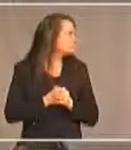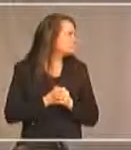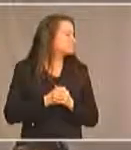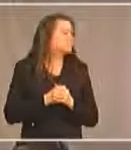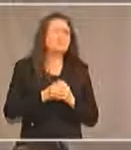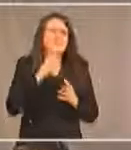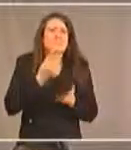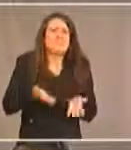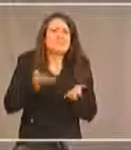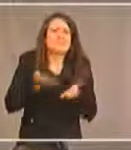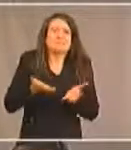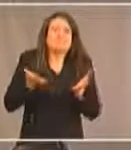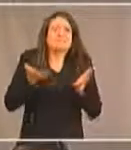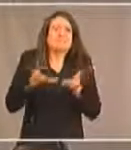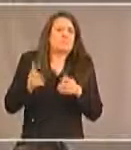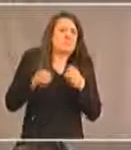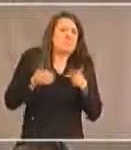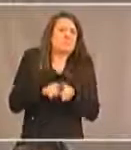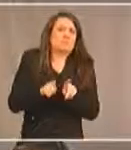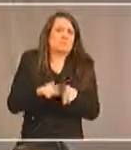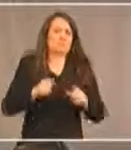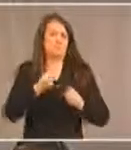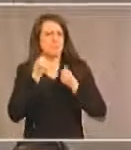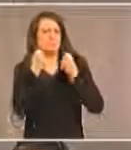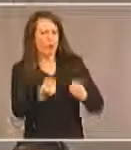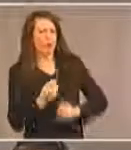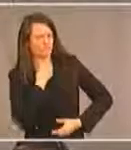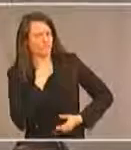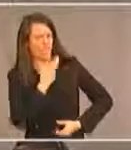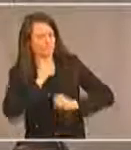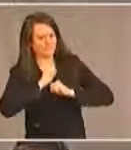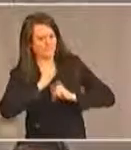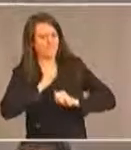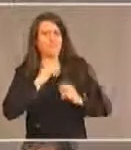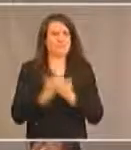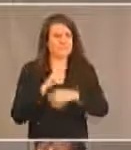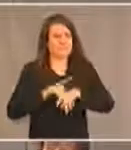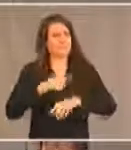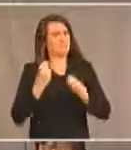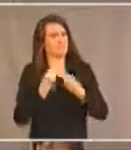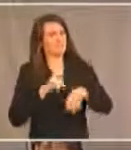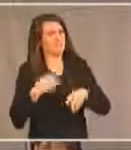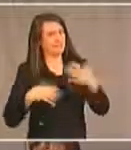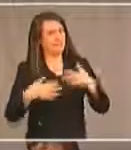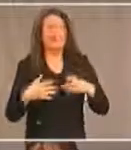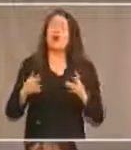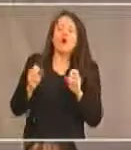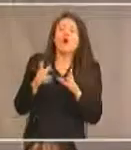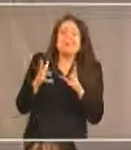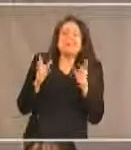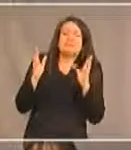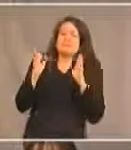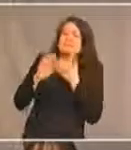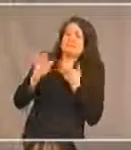Parlez un petit peu plus rapidement et plus fort et puis on n'a pas beaucoup de temps. Oui, je parlais simplement de nos